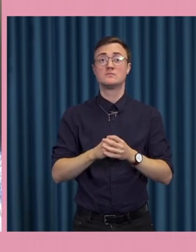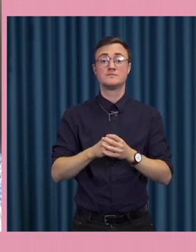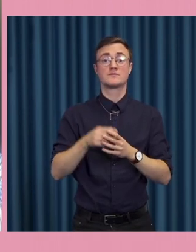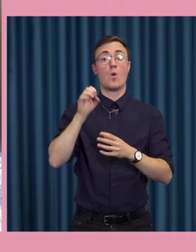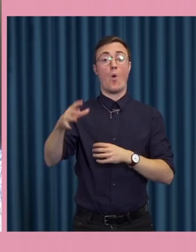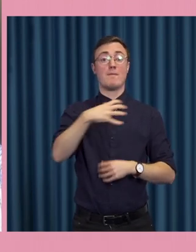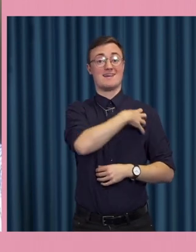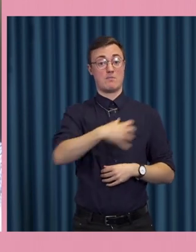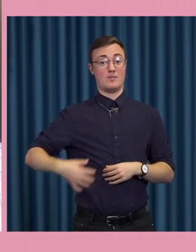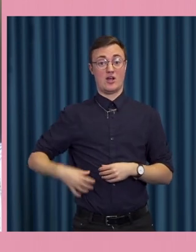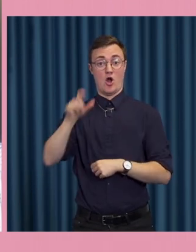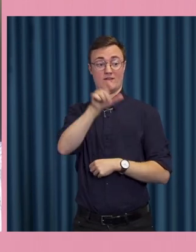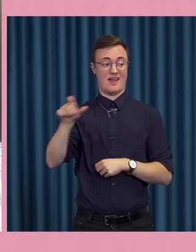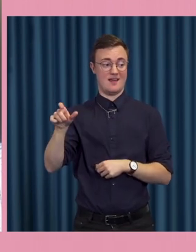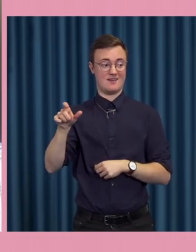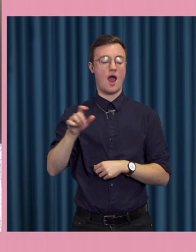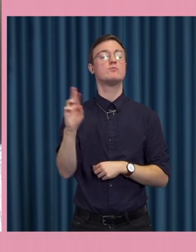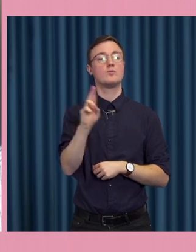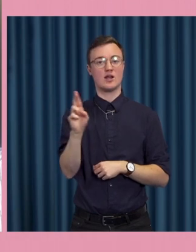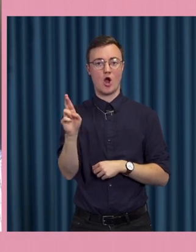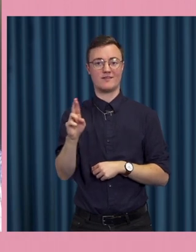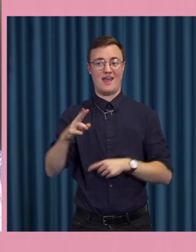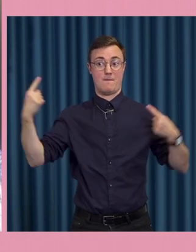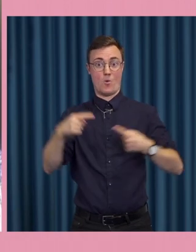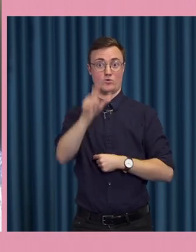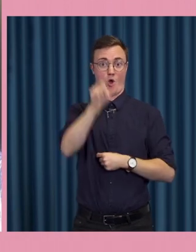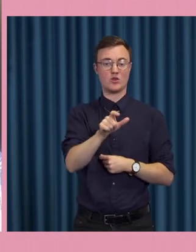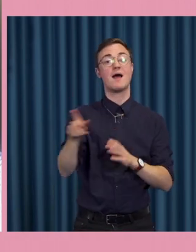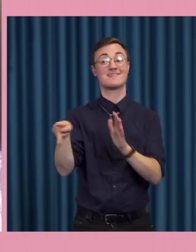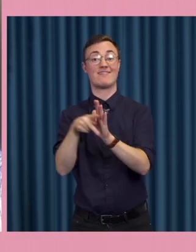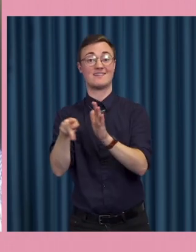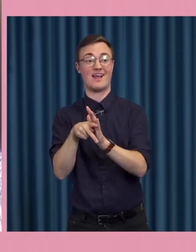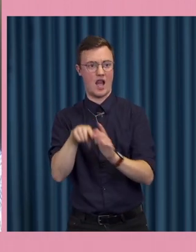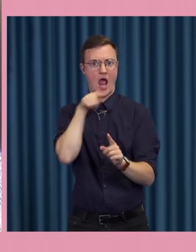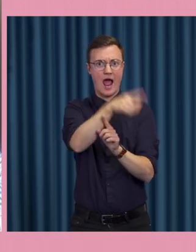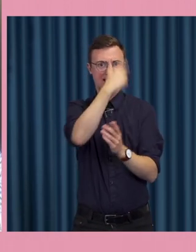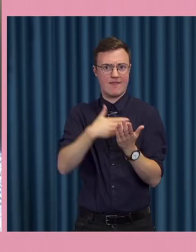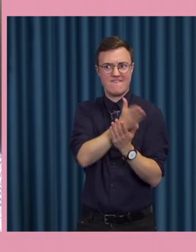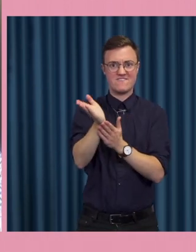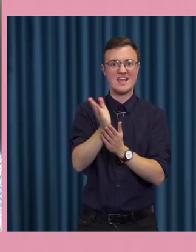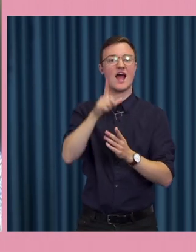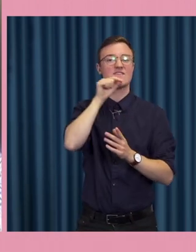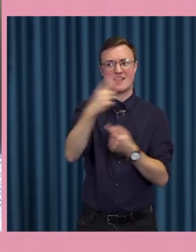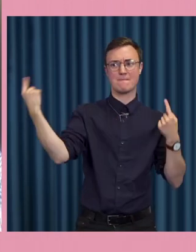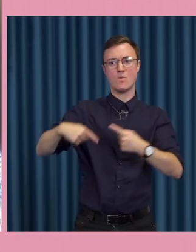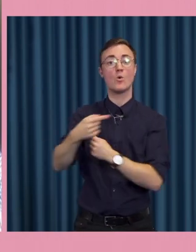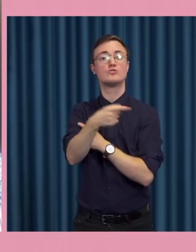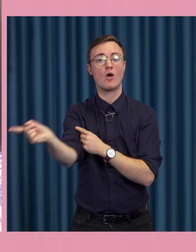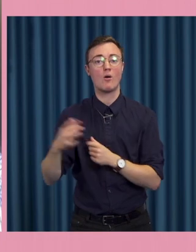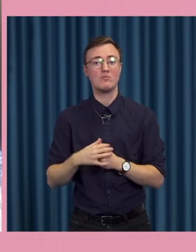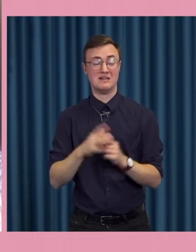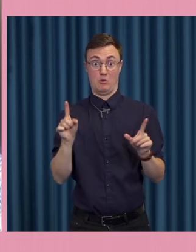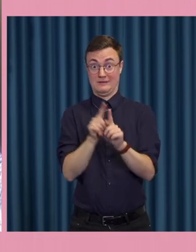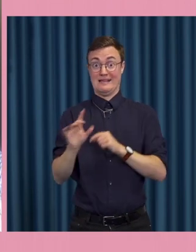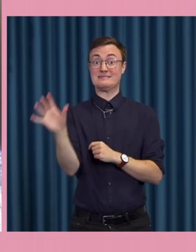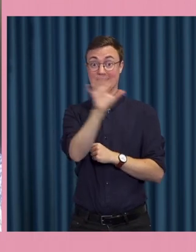republikaner som är mot honom som kandiderar till poster ja då går han in via Twitter och går emot dem och eftersom nästan alla